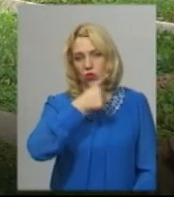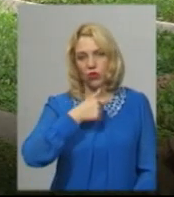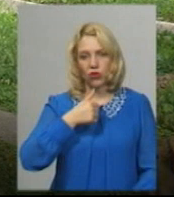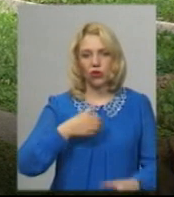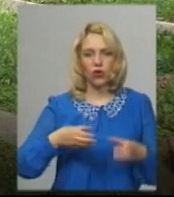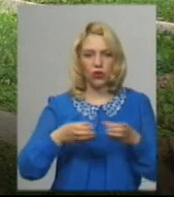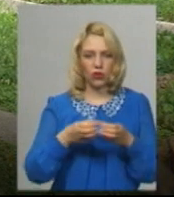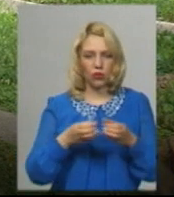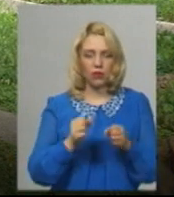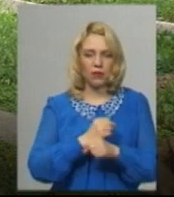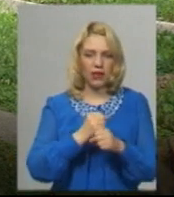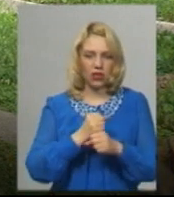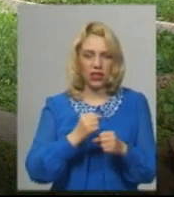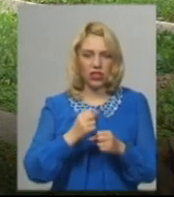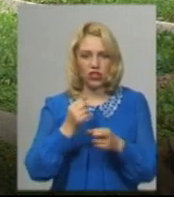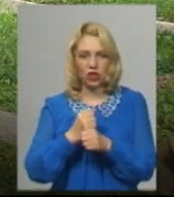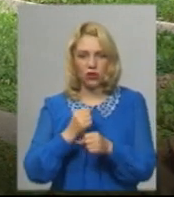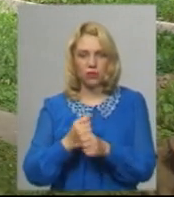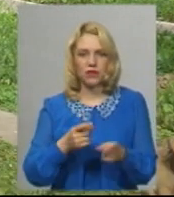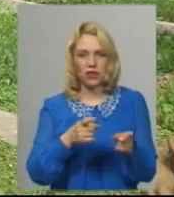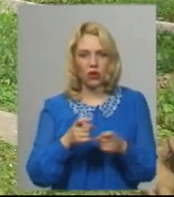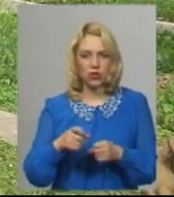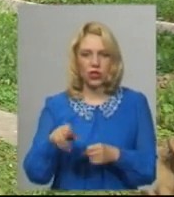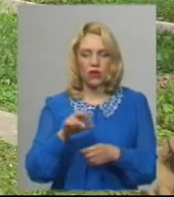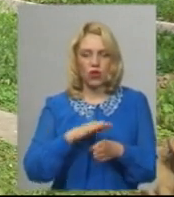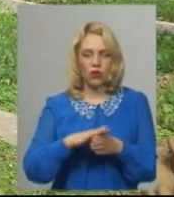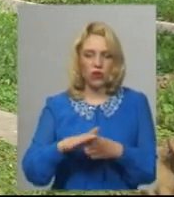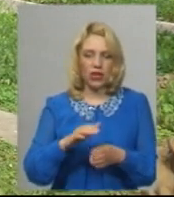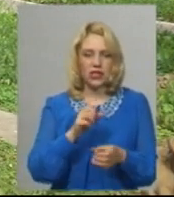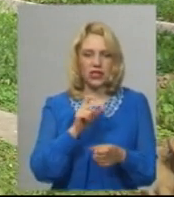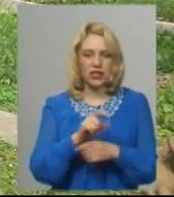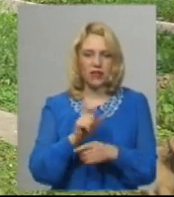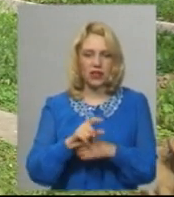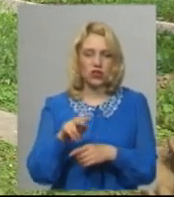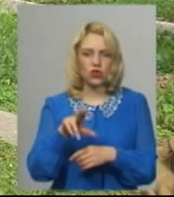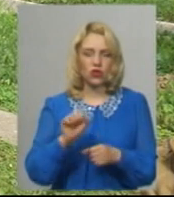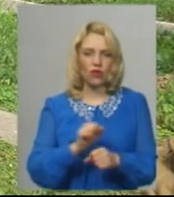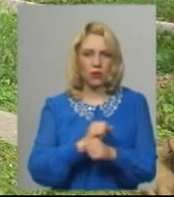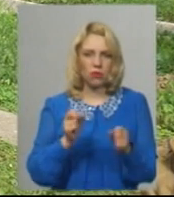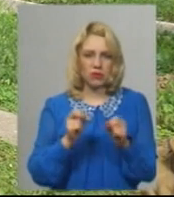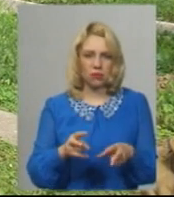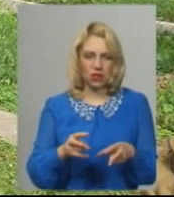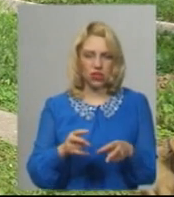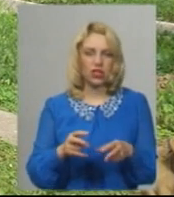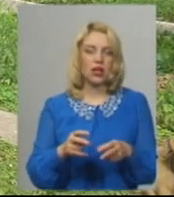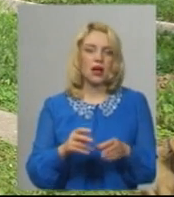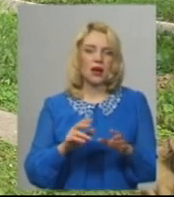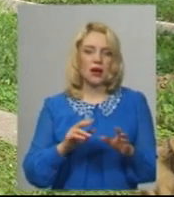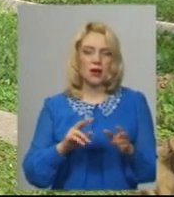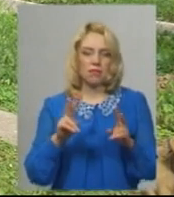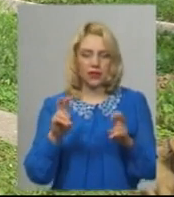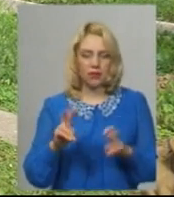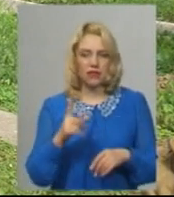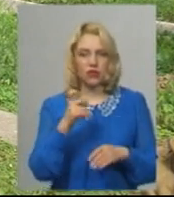група піротехнічних робіт залучалася до виконання завдань за призначенням щодо знищення вибухонебезпечних предметів 193 рази. Знищено